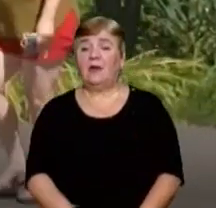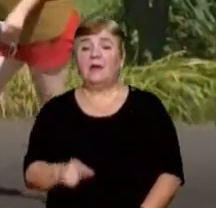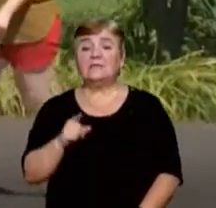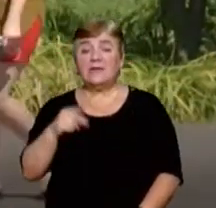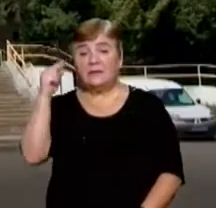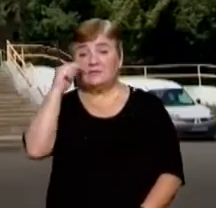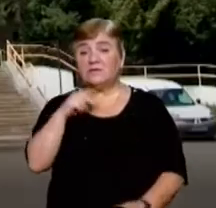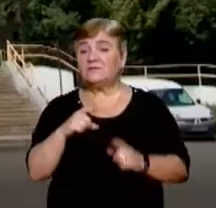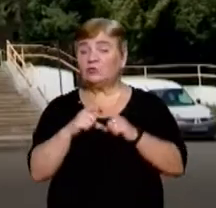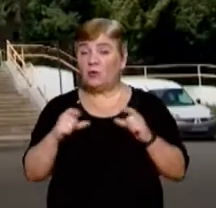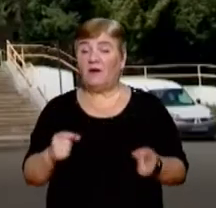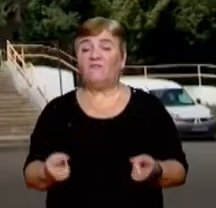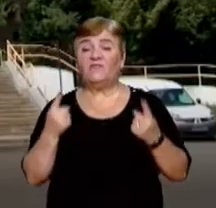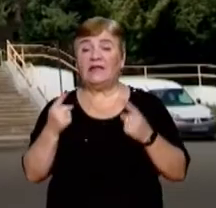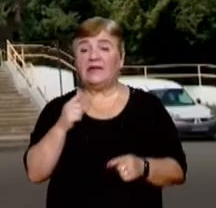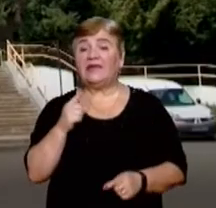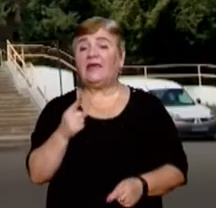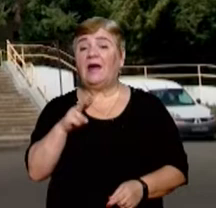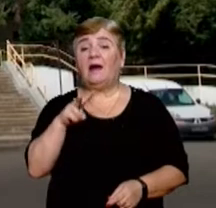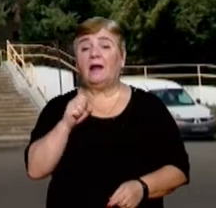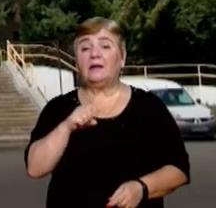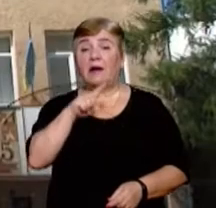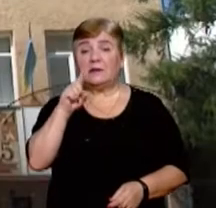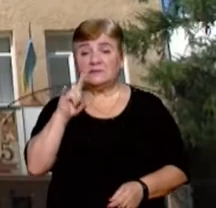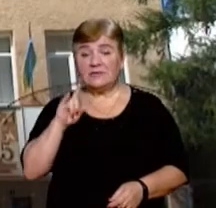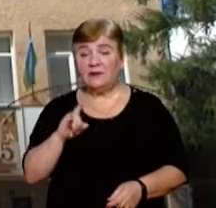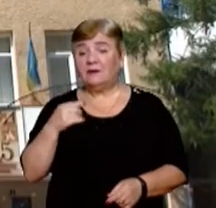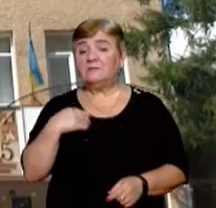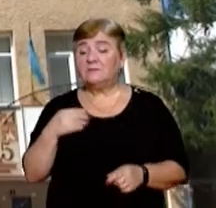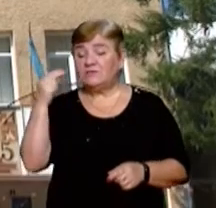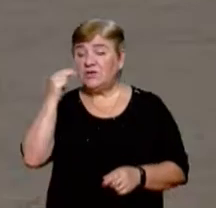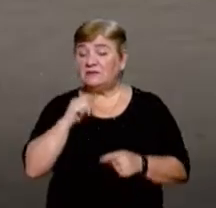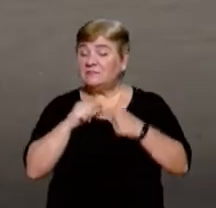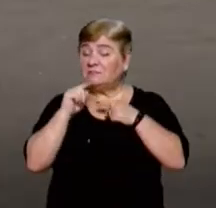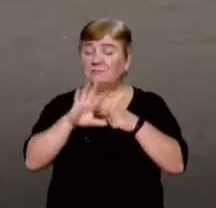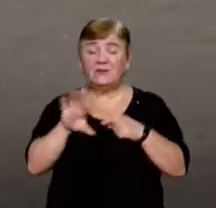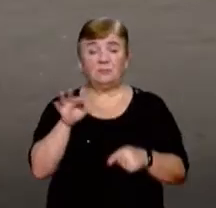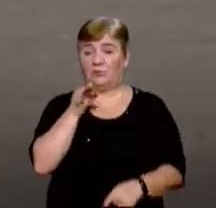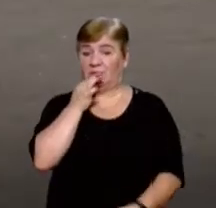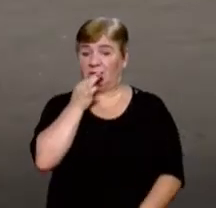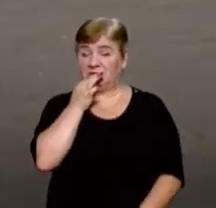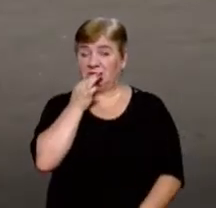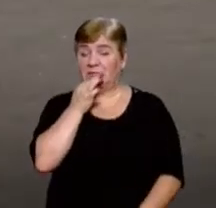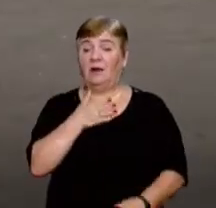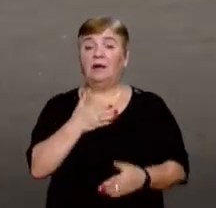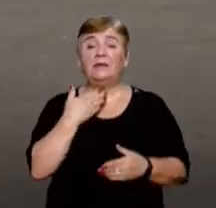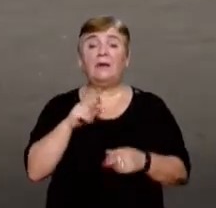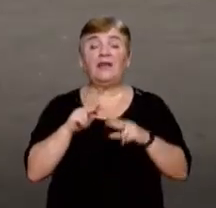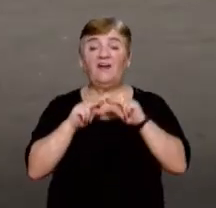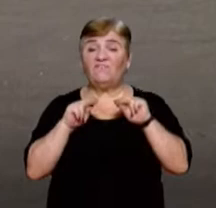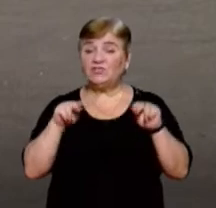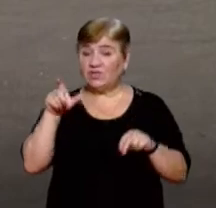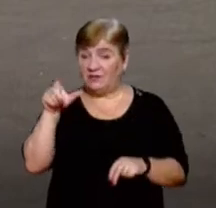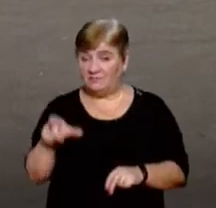Тюх навчається в школі села Великі Лази. Дівчинка розповідає, навчатися дистанційно їй не подобалось. Бо немає вчителів,